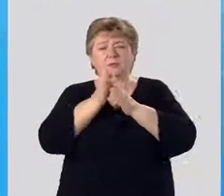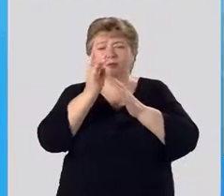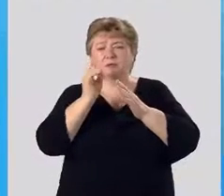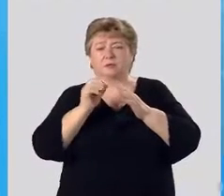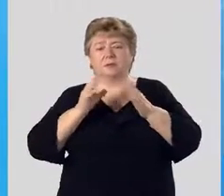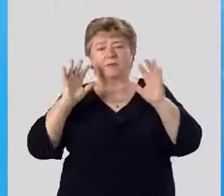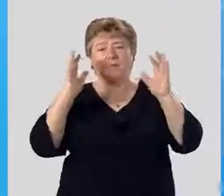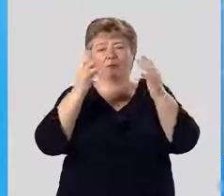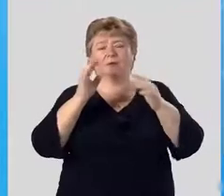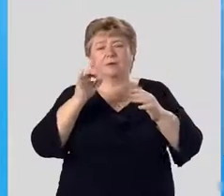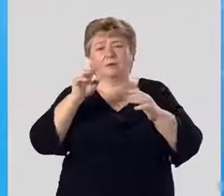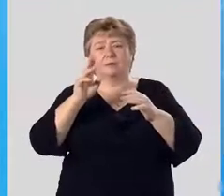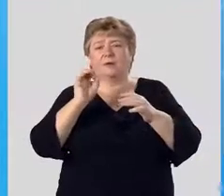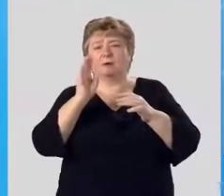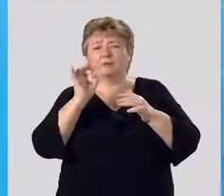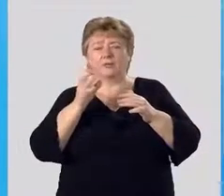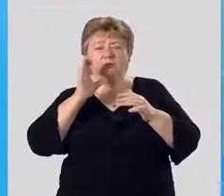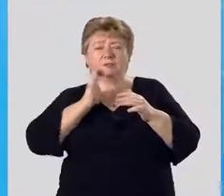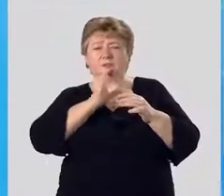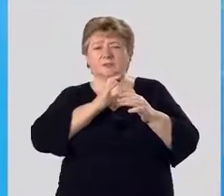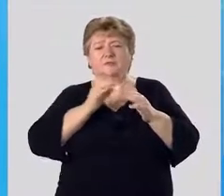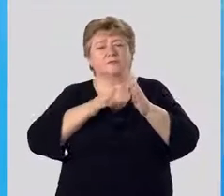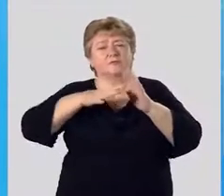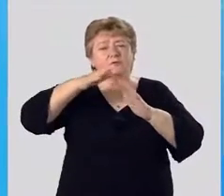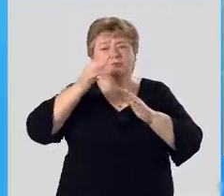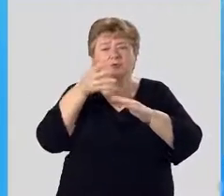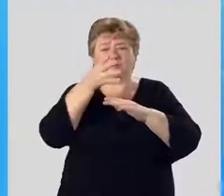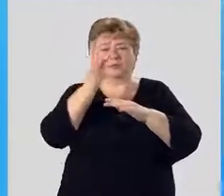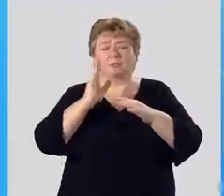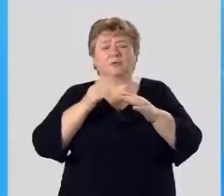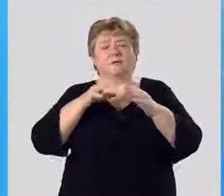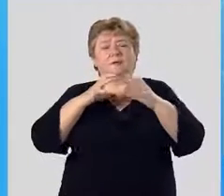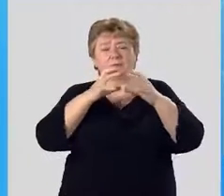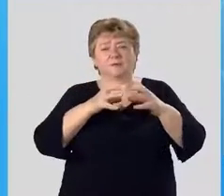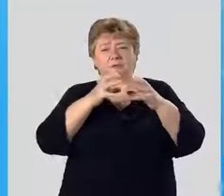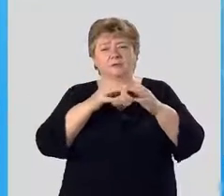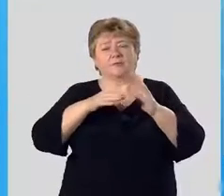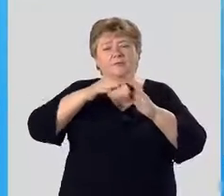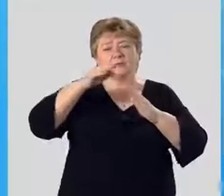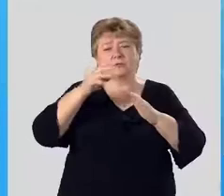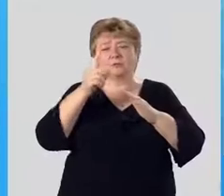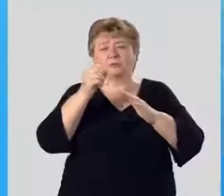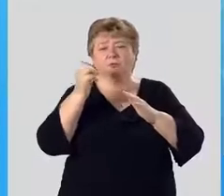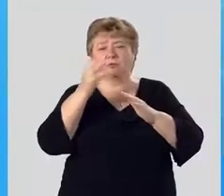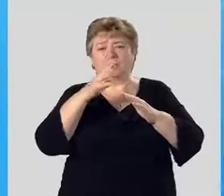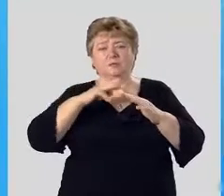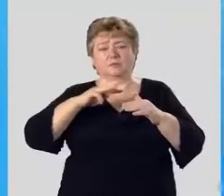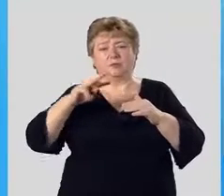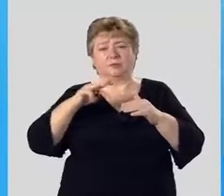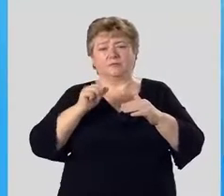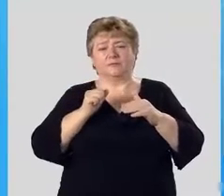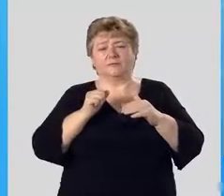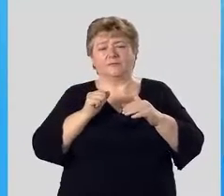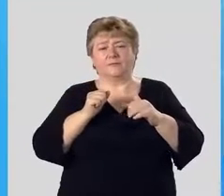Национальном парке Редвуд в Северной Калифорнии, является самым высоким деревом на Земле. Высота его 115 метров.